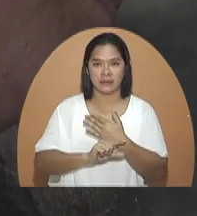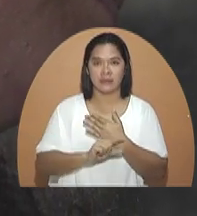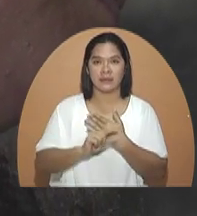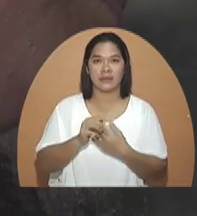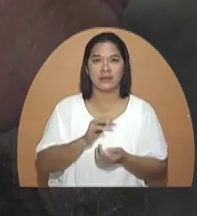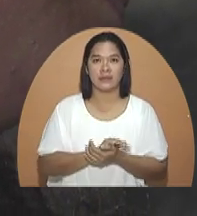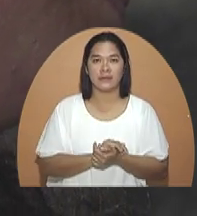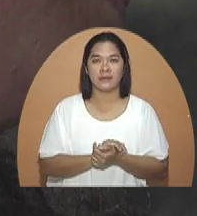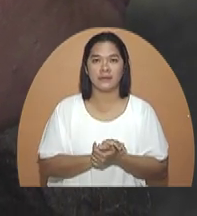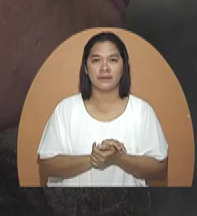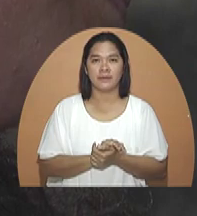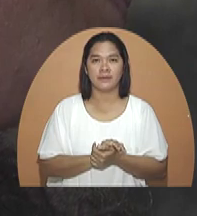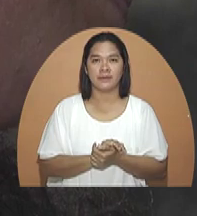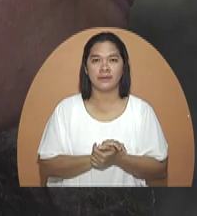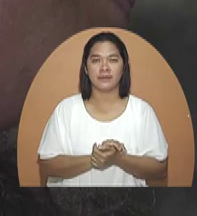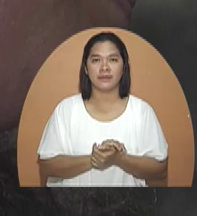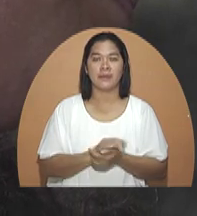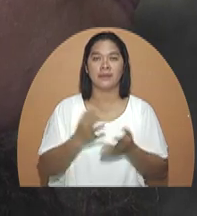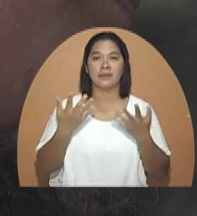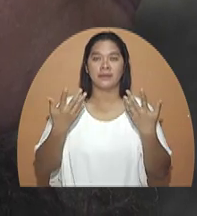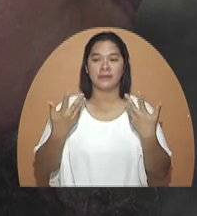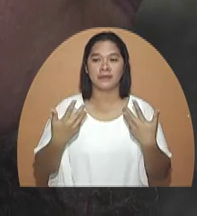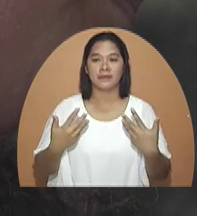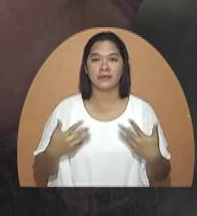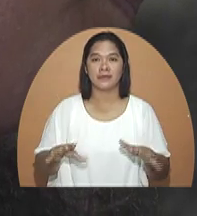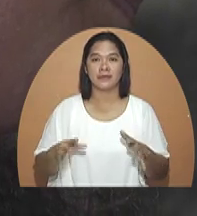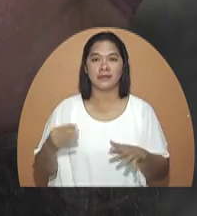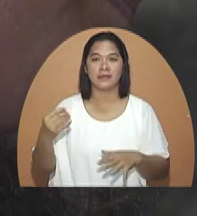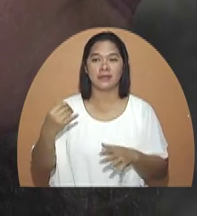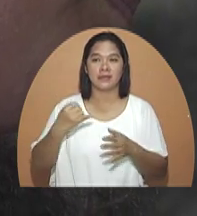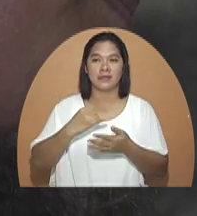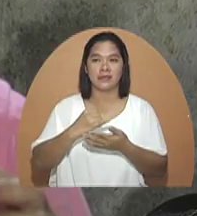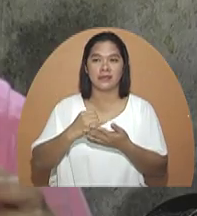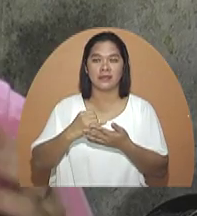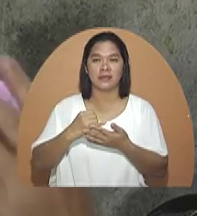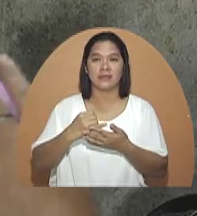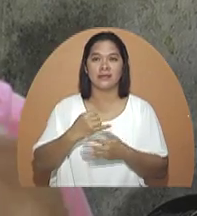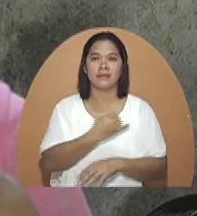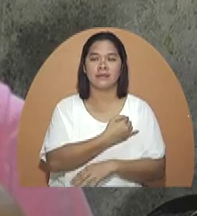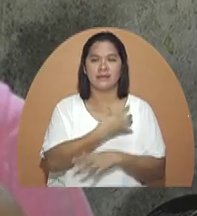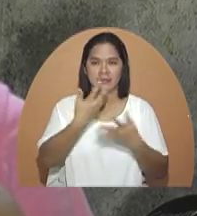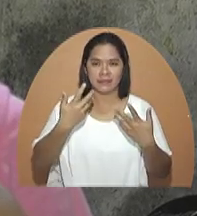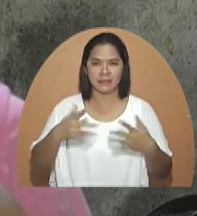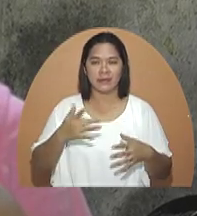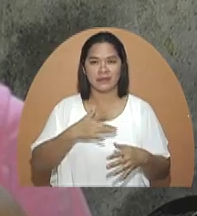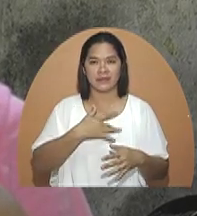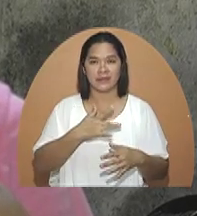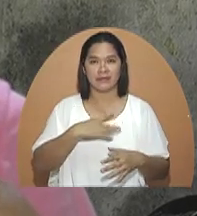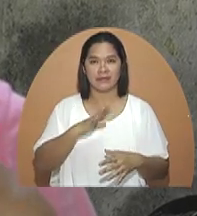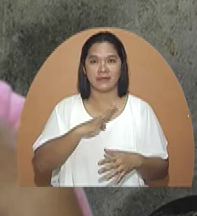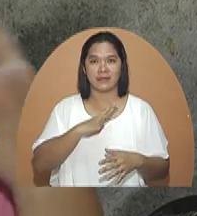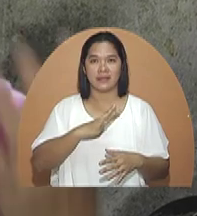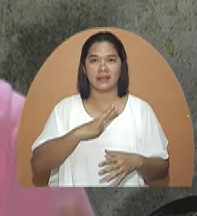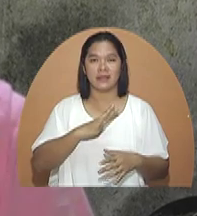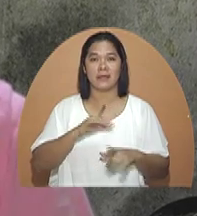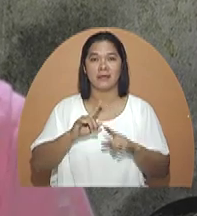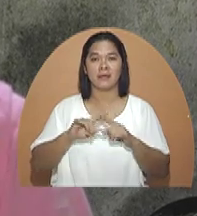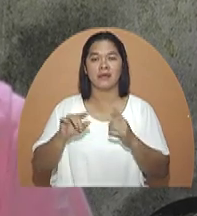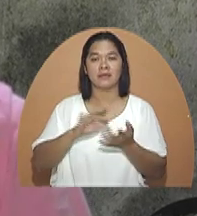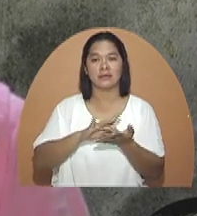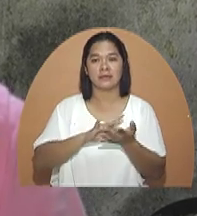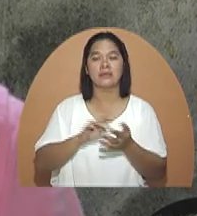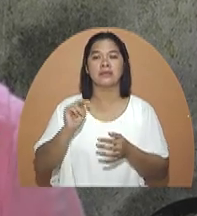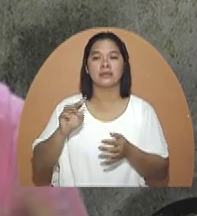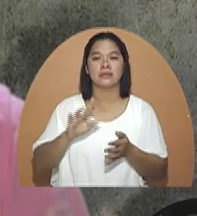na-re-edition ako. Pagka tapos ko re-edition, okay naman po yung pakiramdam ko. Yun lang yung